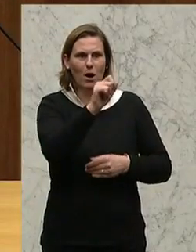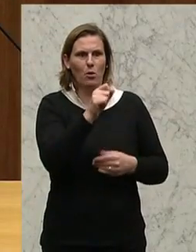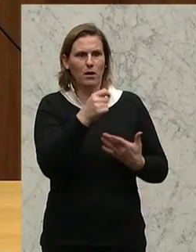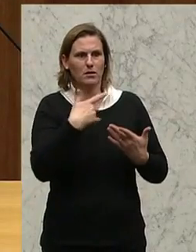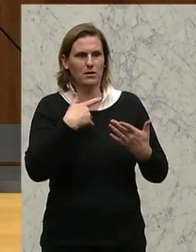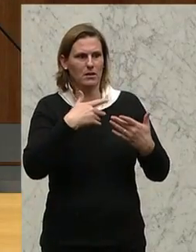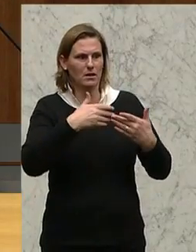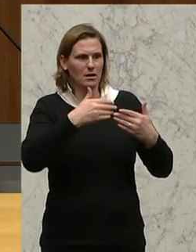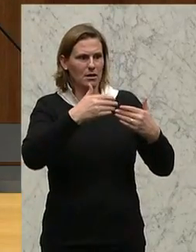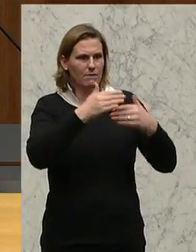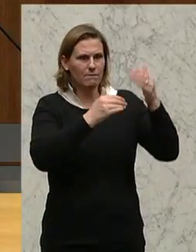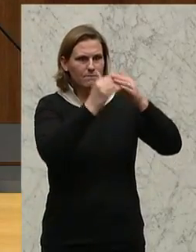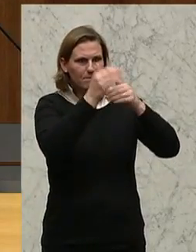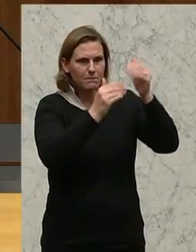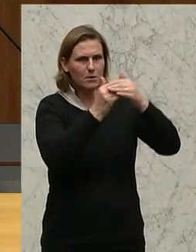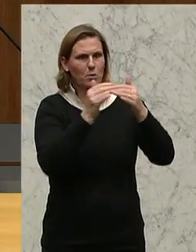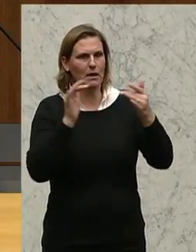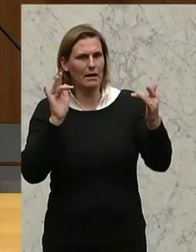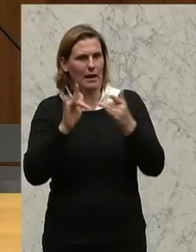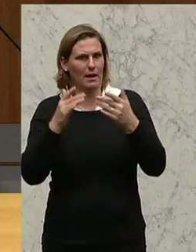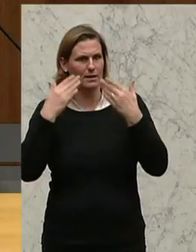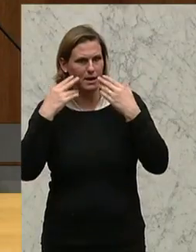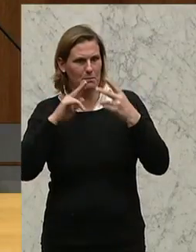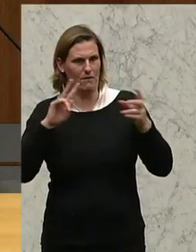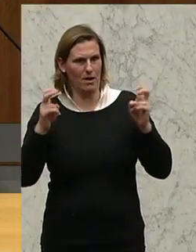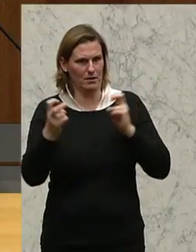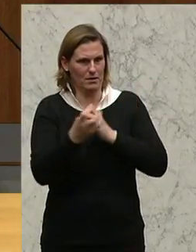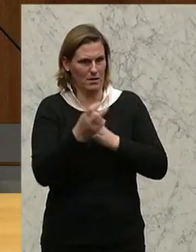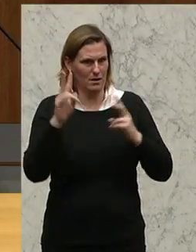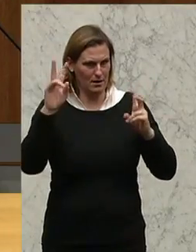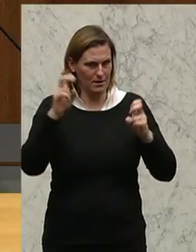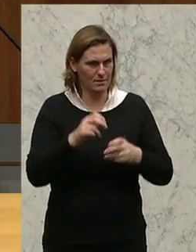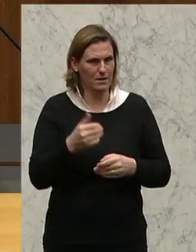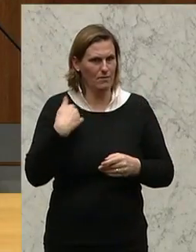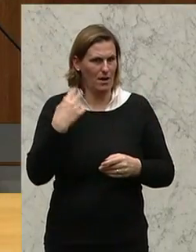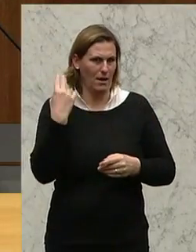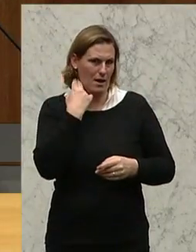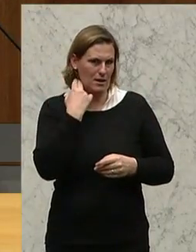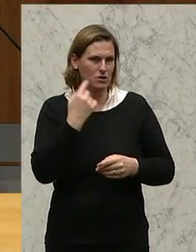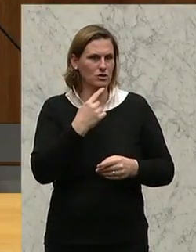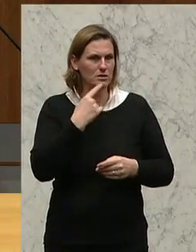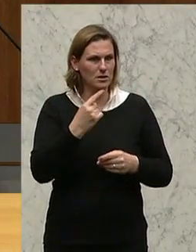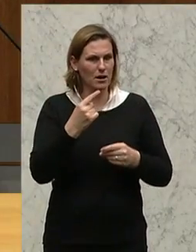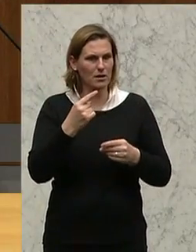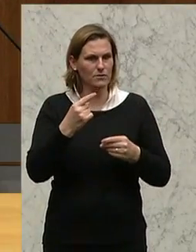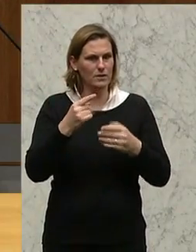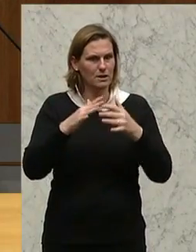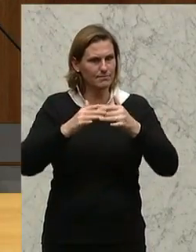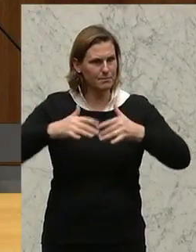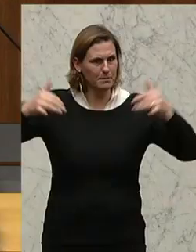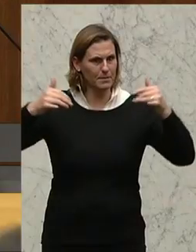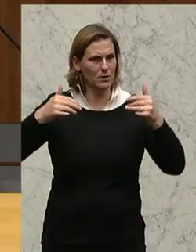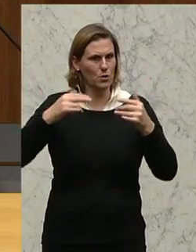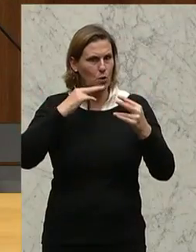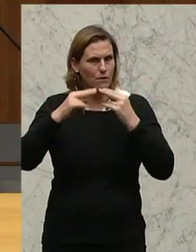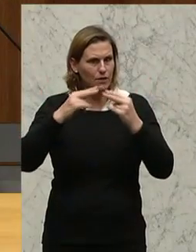change. Für mich die prägnanteste Aussage, die im Rahmen einer interparlamentarischen Konferenz